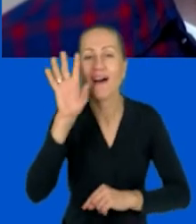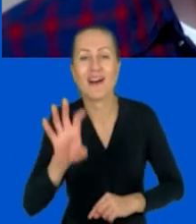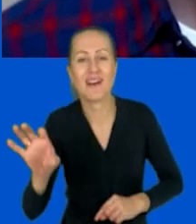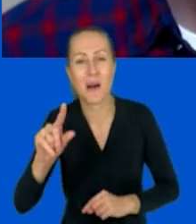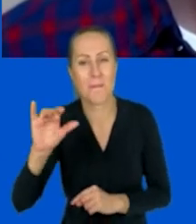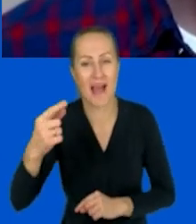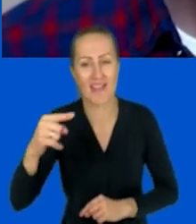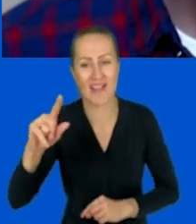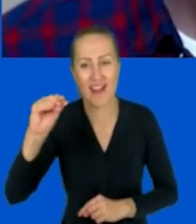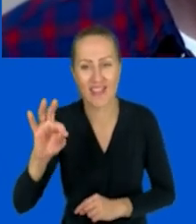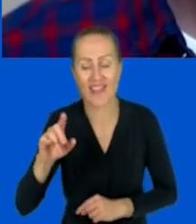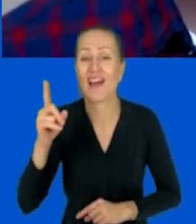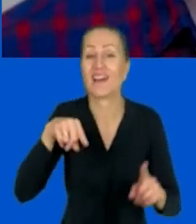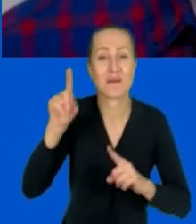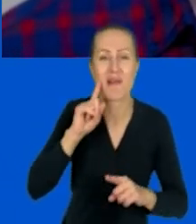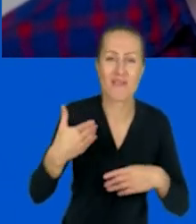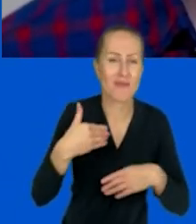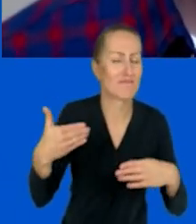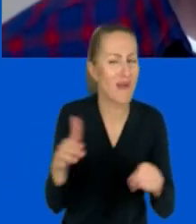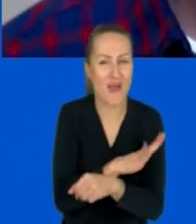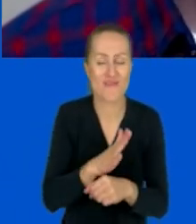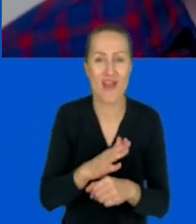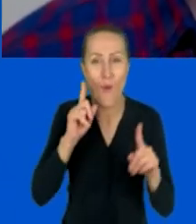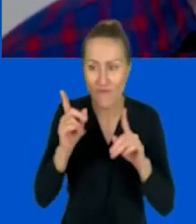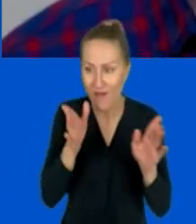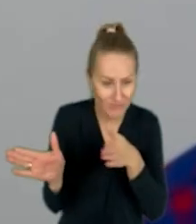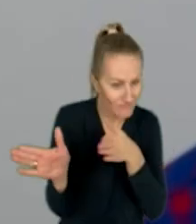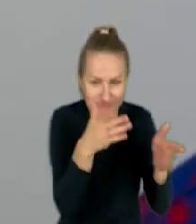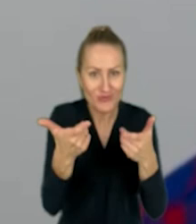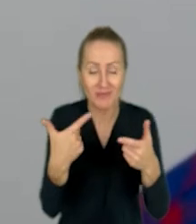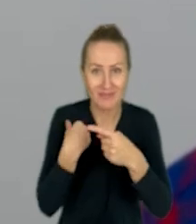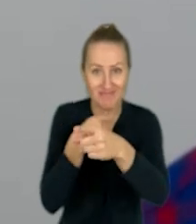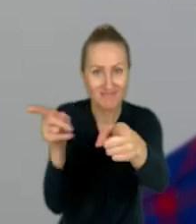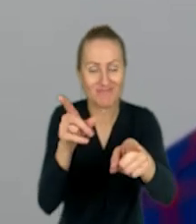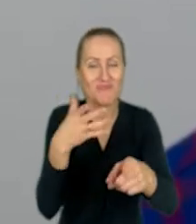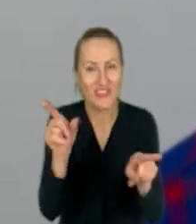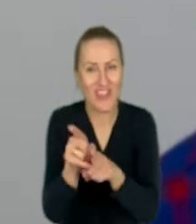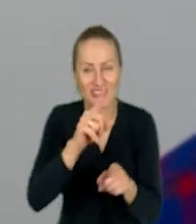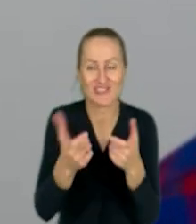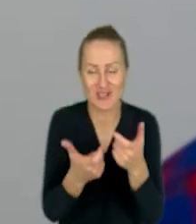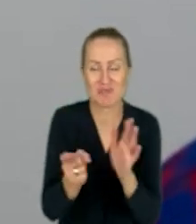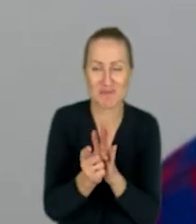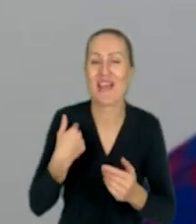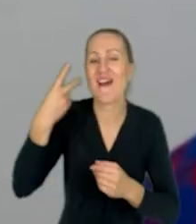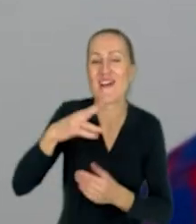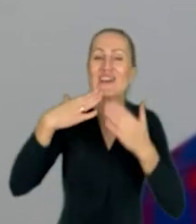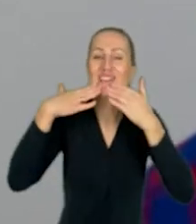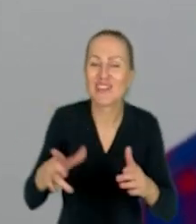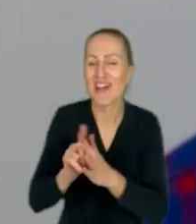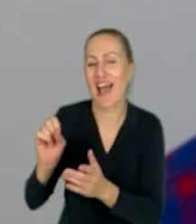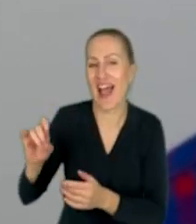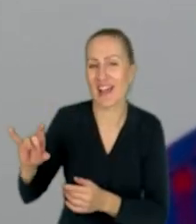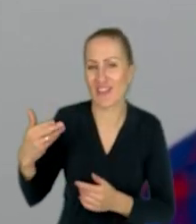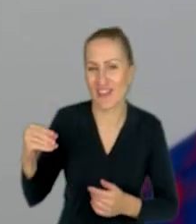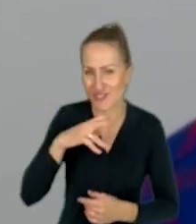takiej podzielności uwagi Wam życzę w Waszych pracach, w Waszych spotkaniach online. Jeszcze raz dzięki Agnieszka za